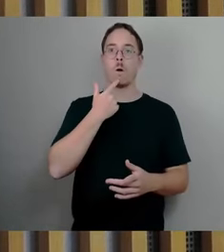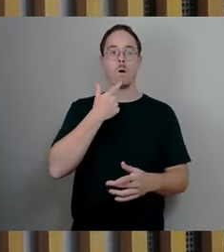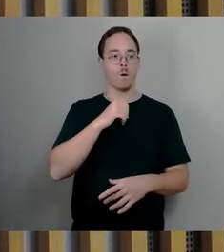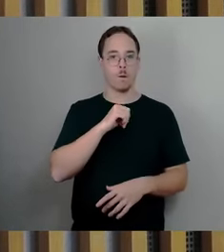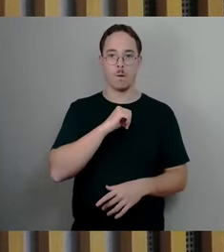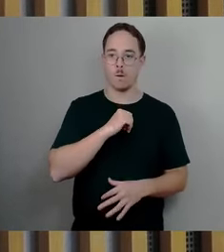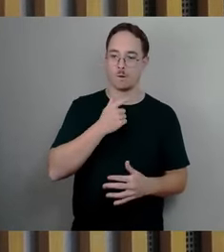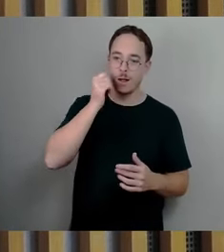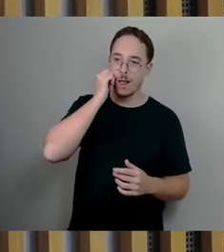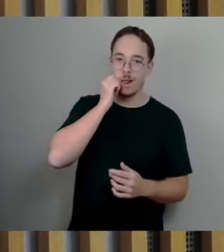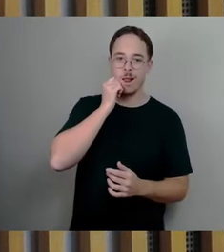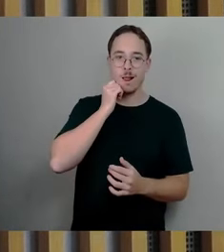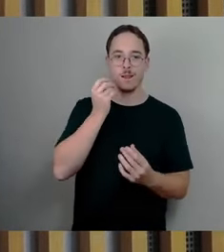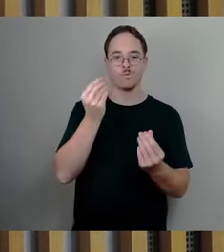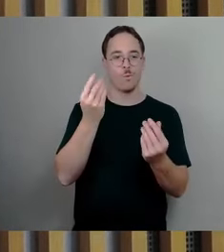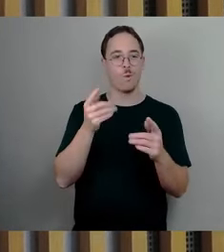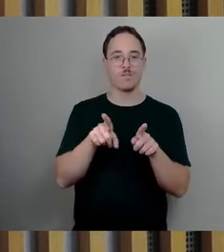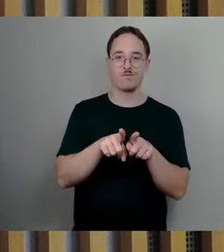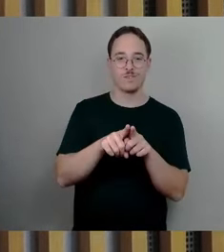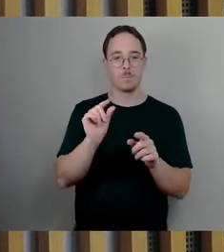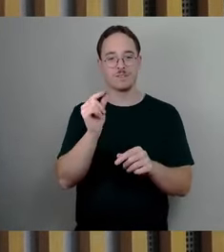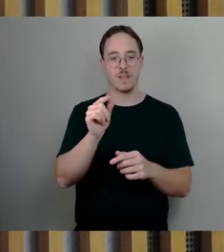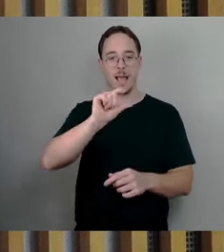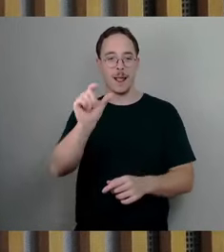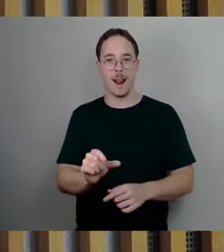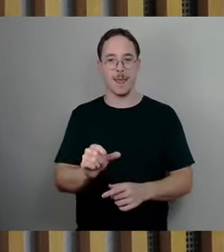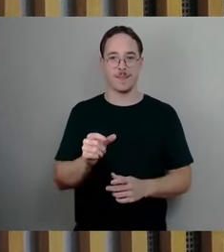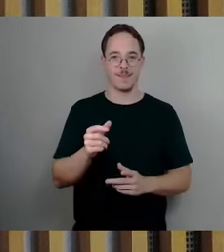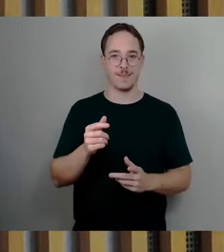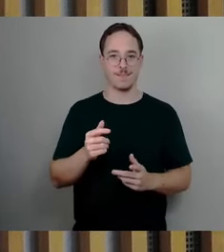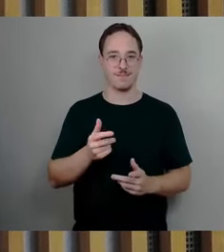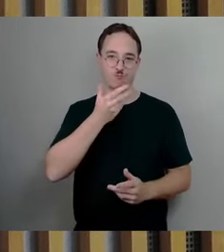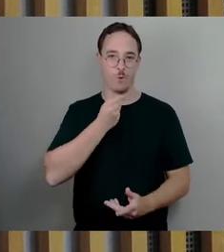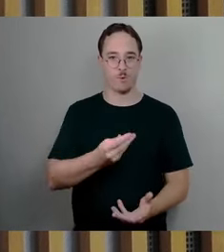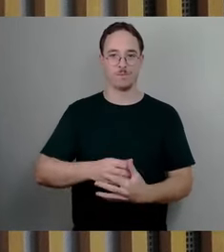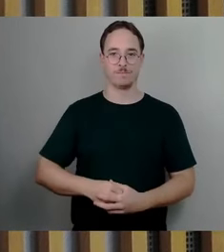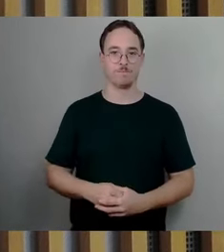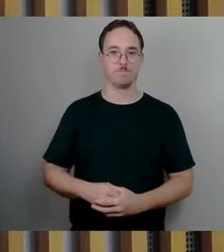Touristen. Leider ist aber das